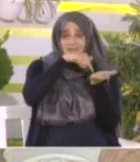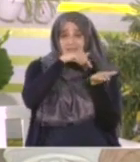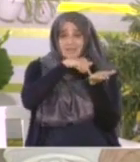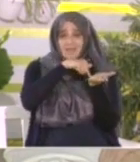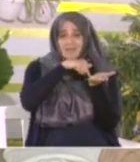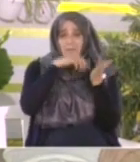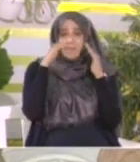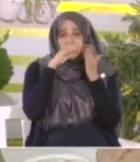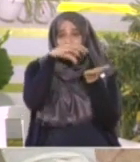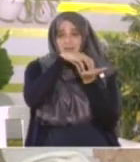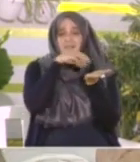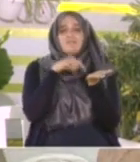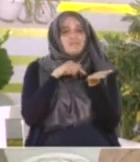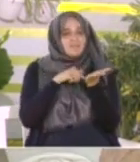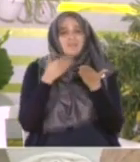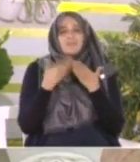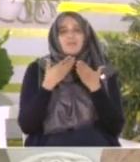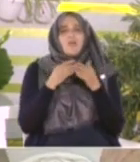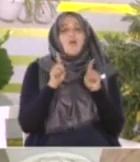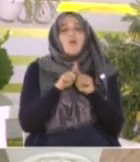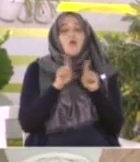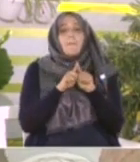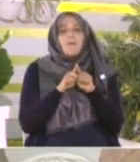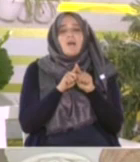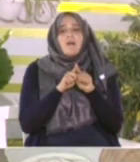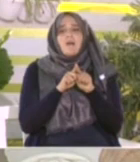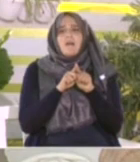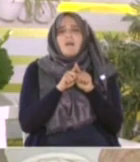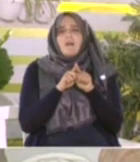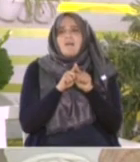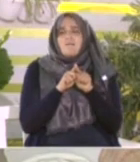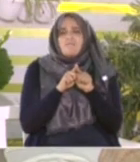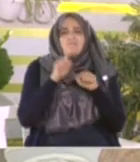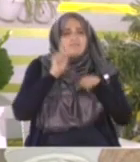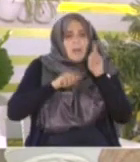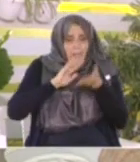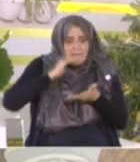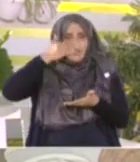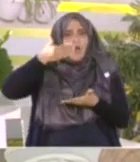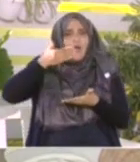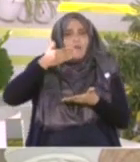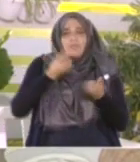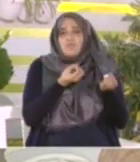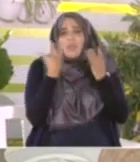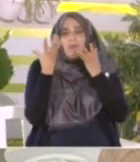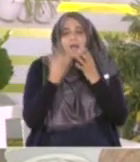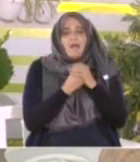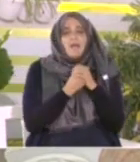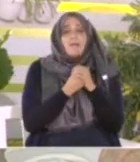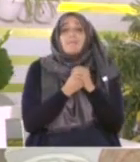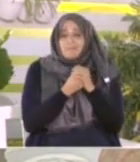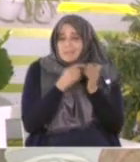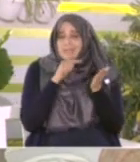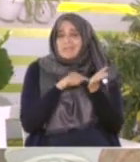يا قوتة من يواقيت الجنة و معلم من